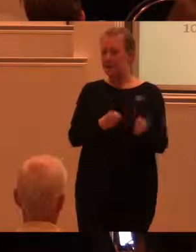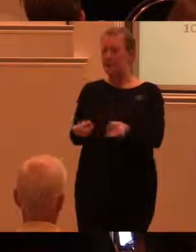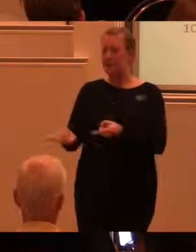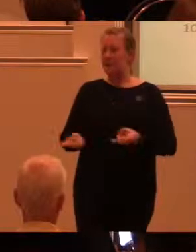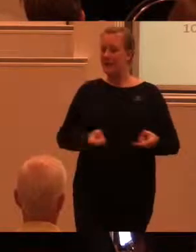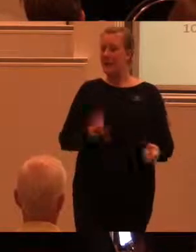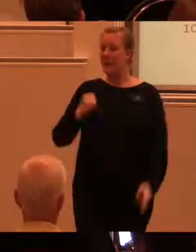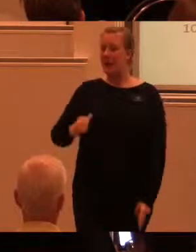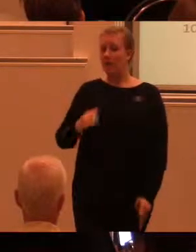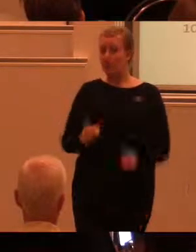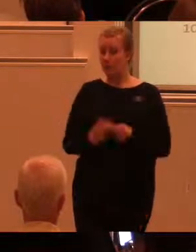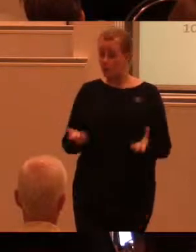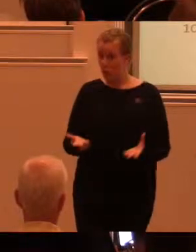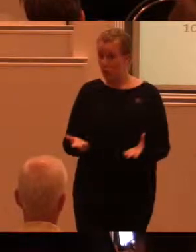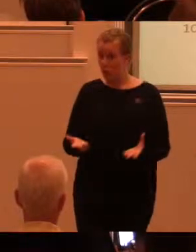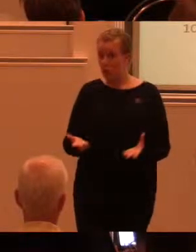diskrimineras.